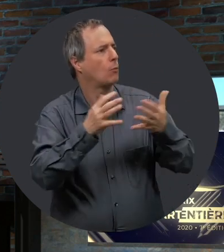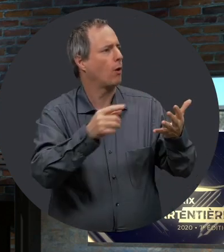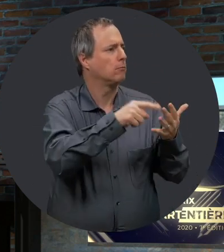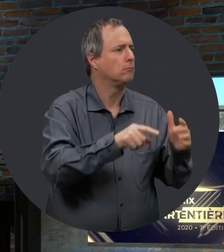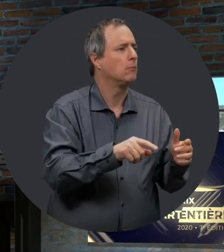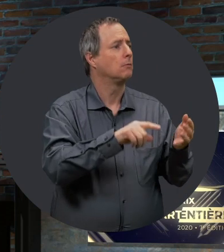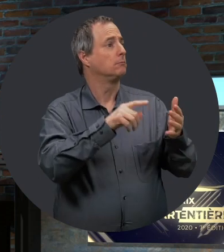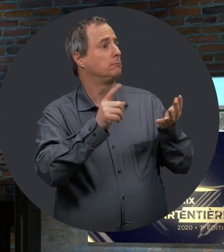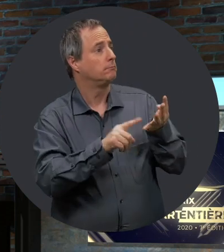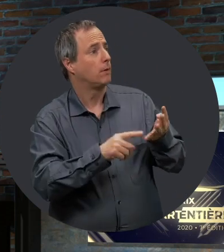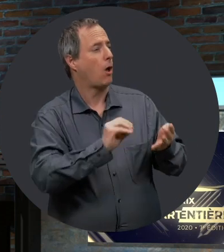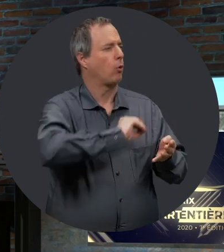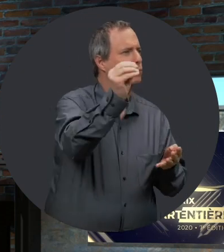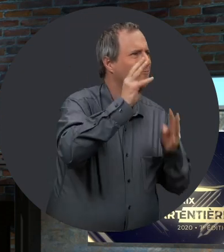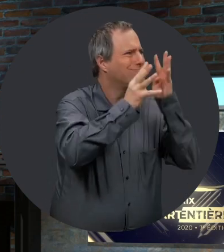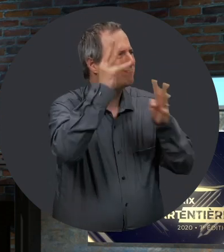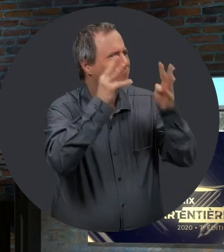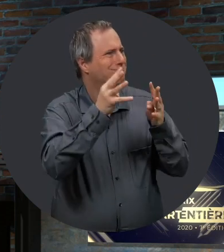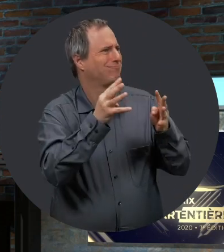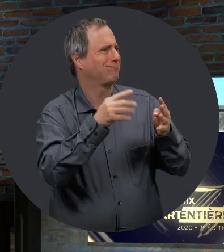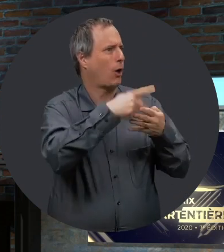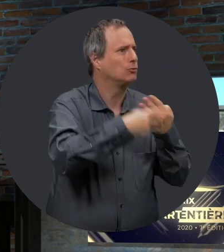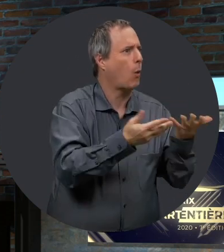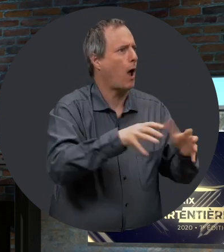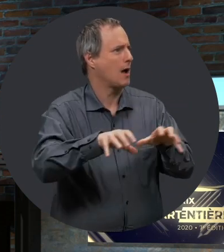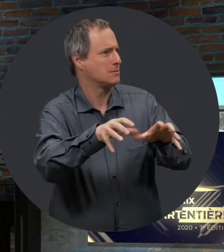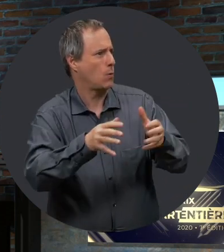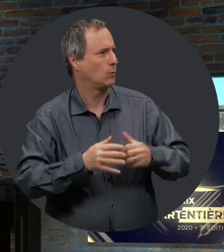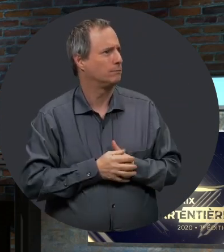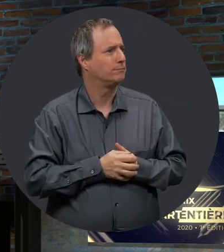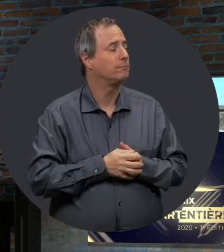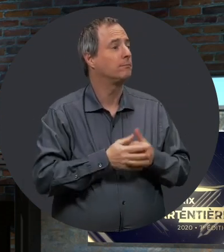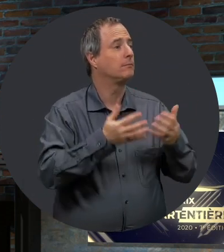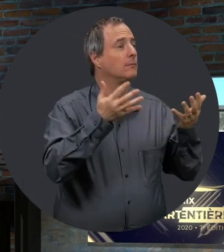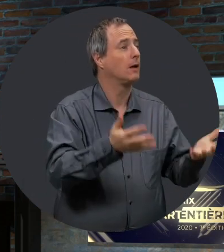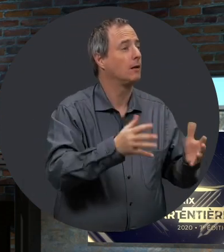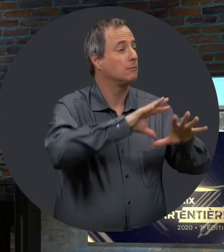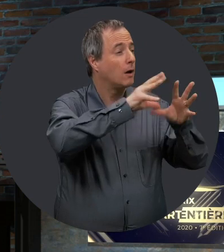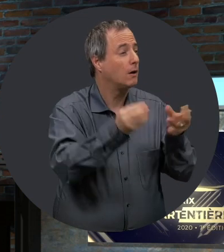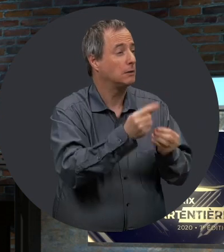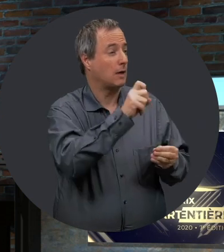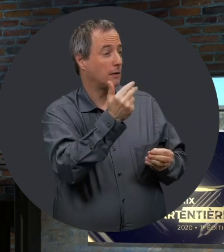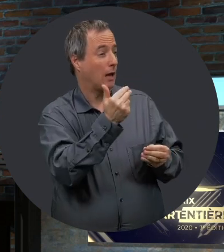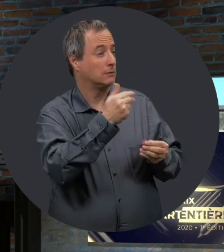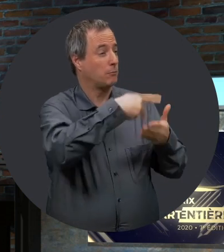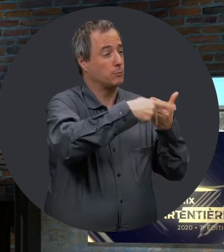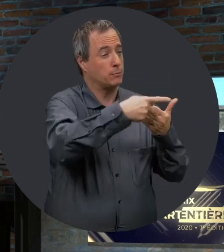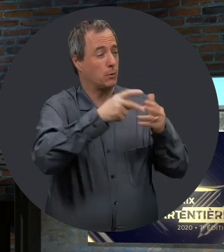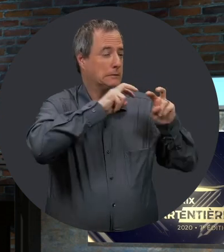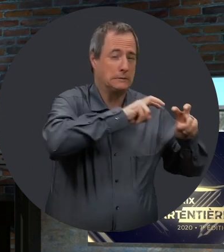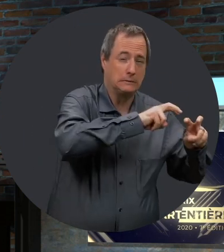collaborations établis. Et enfin, l'originalité et l'aspect novateur du projet ou des actions. On a pris les 113